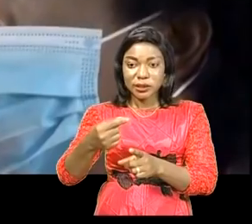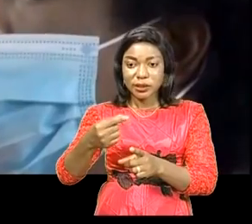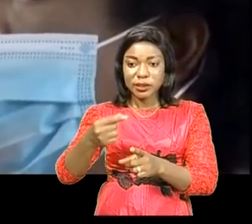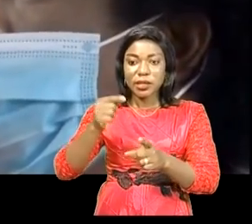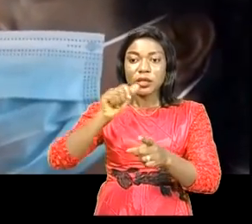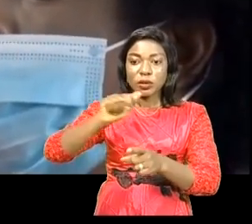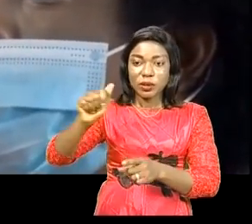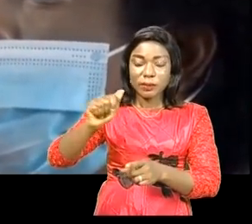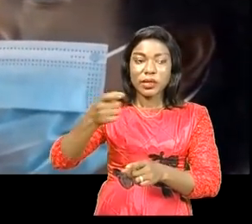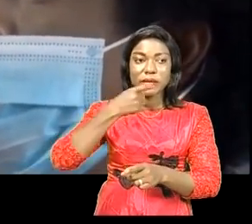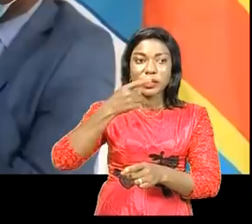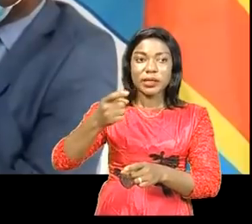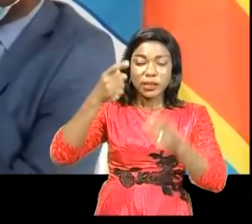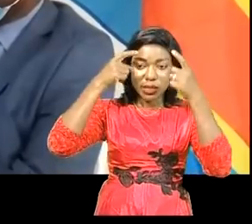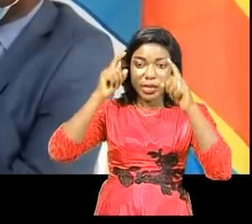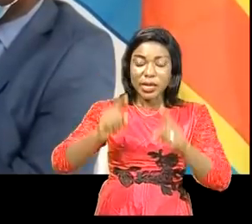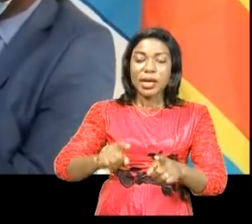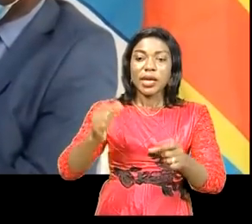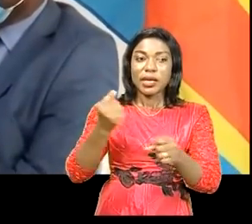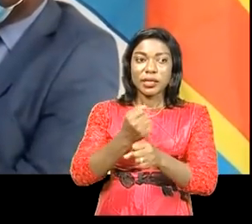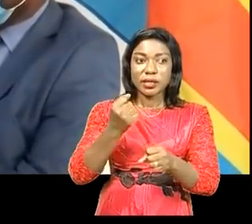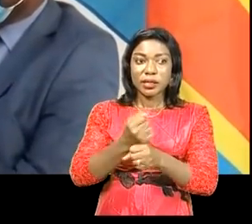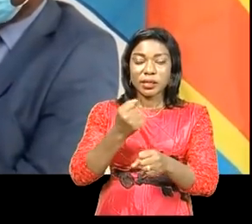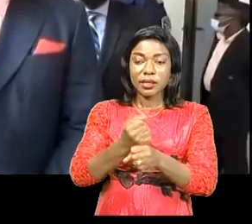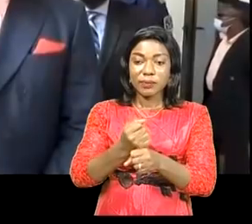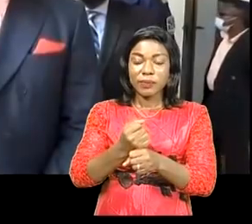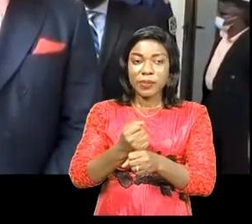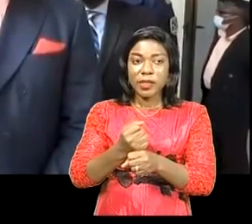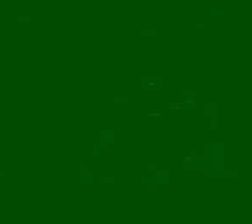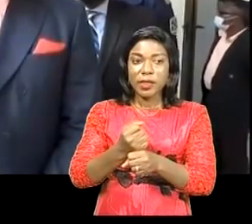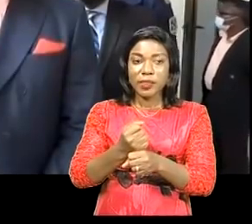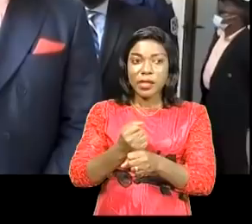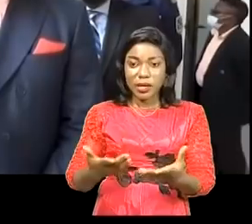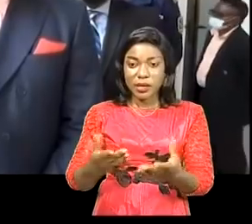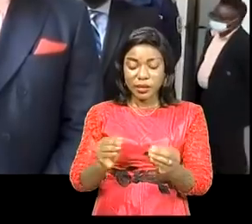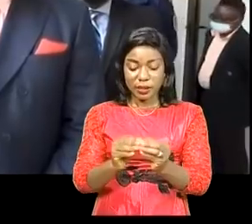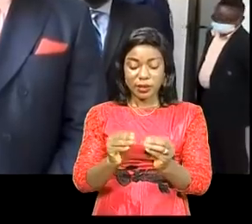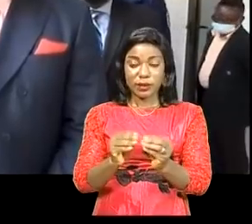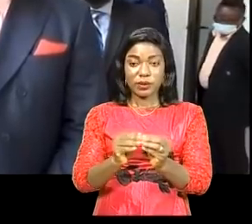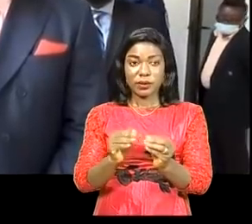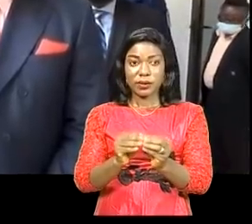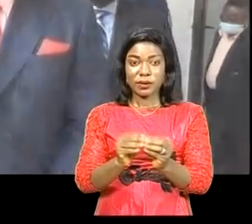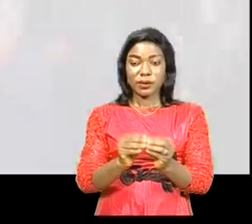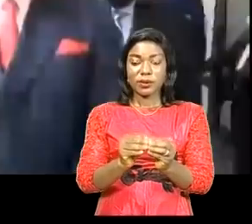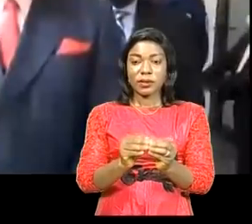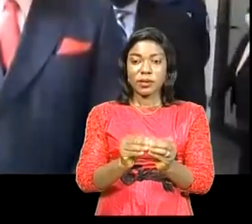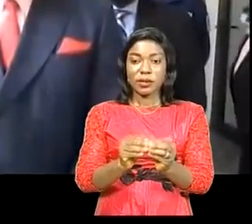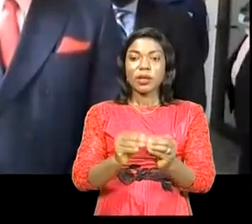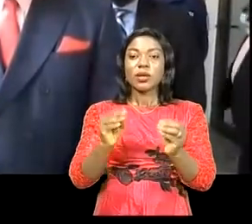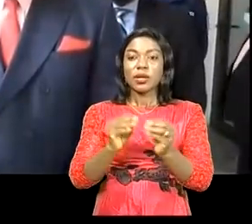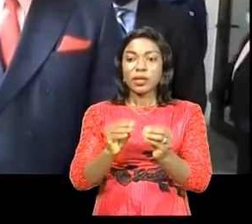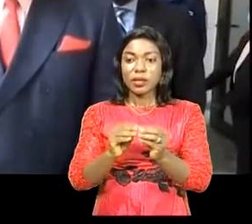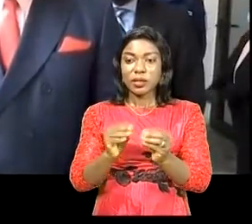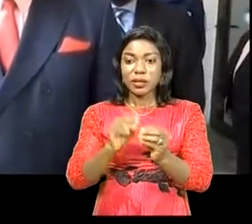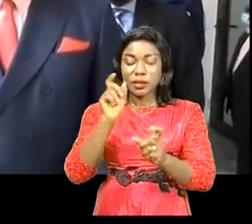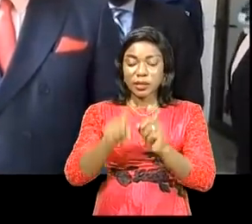Moulumba s'est dit déterminé à travailler pour l'intérêt du peuple. C'est d'abord une réunion qui est statutaire. Il était donc question